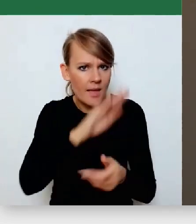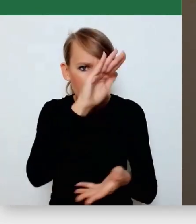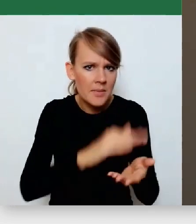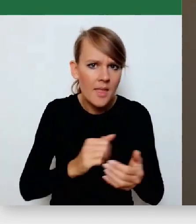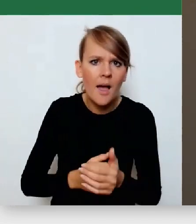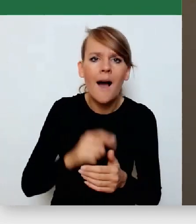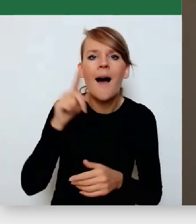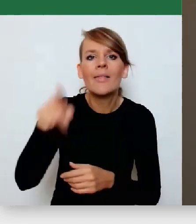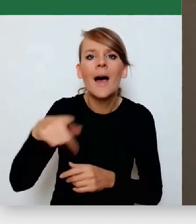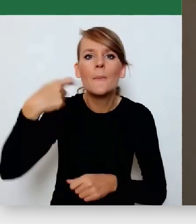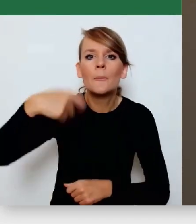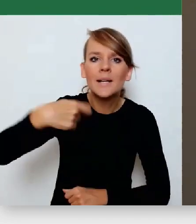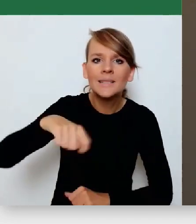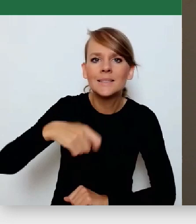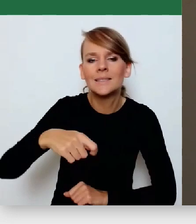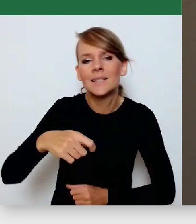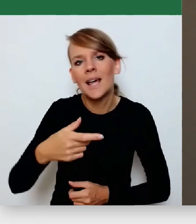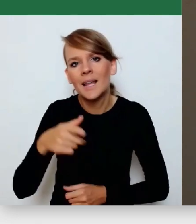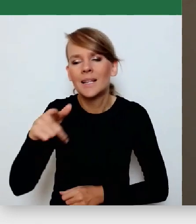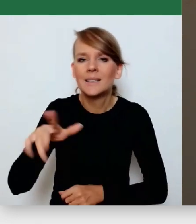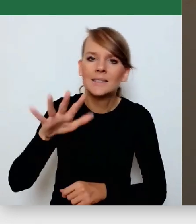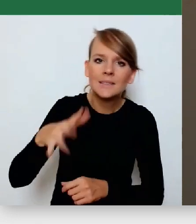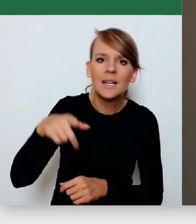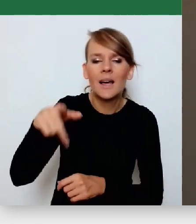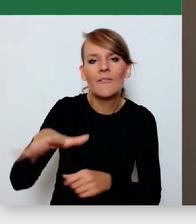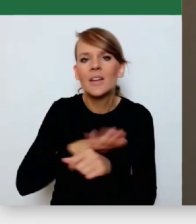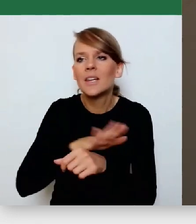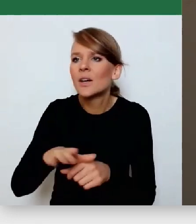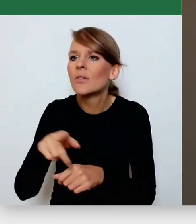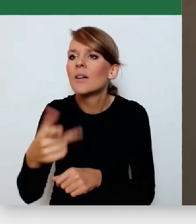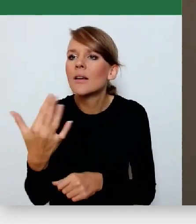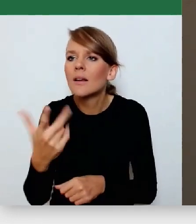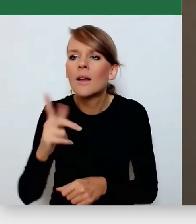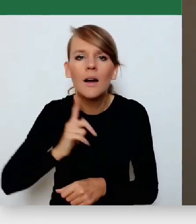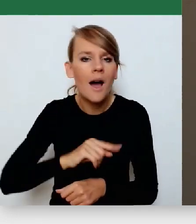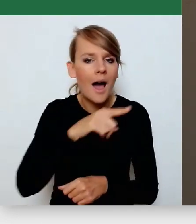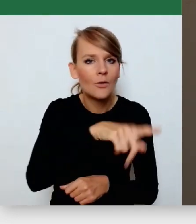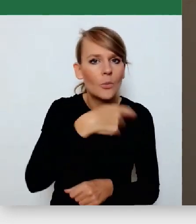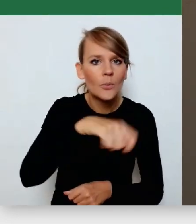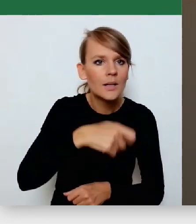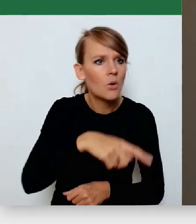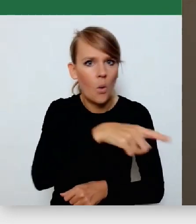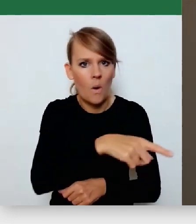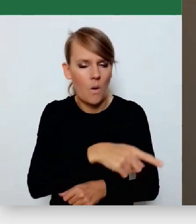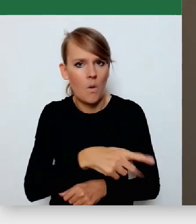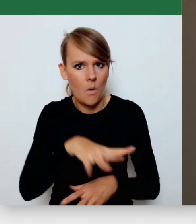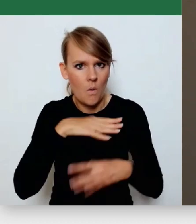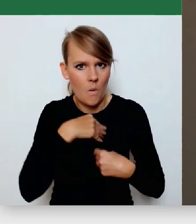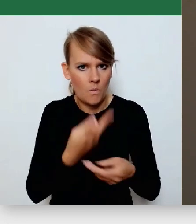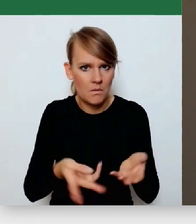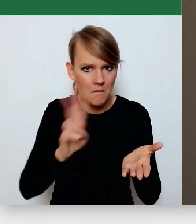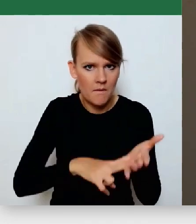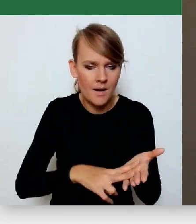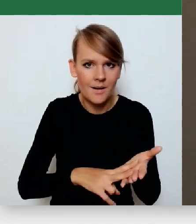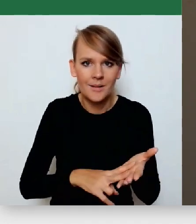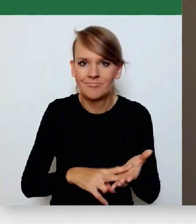prezydent, który może się mniej podoba, to było tyle, a ten, który podoba się bardziej, to dostał dwa razy więcej. To jest